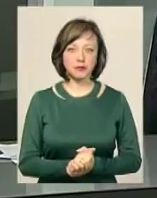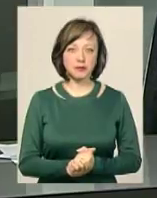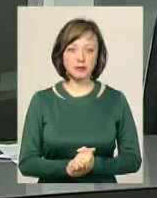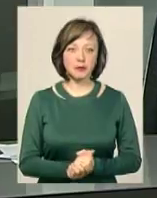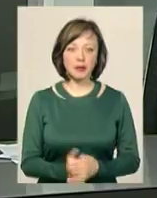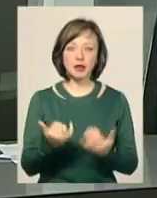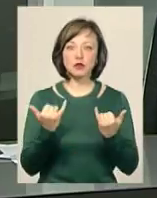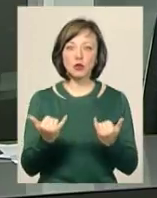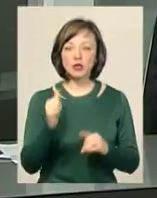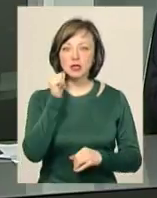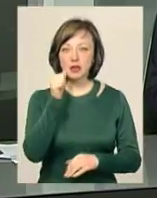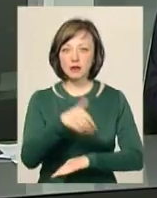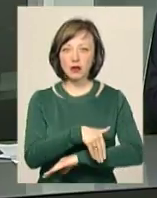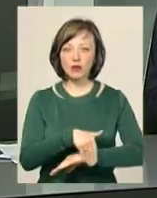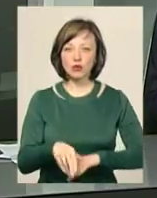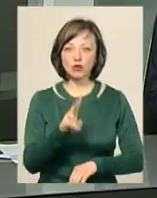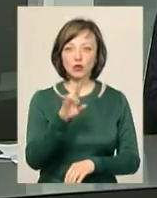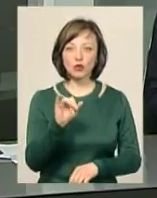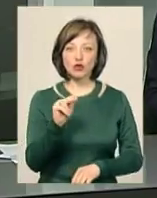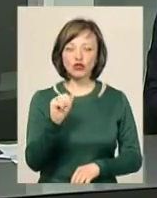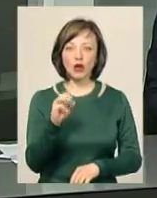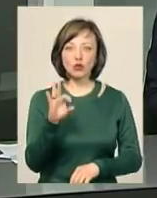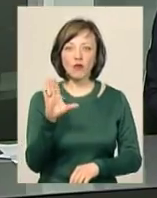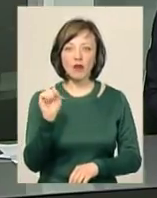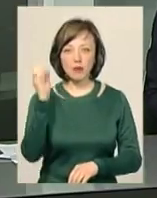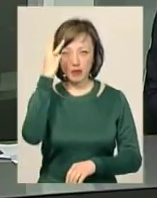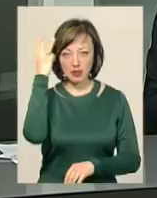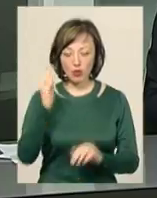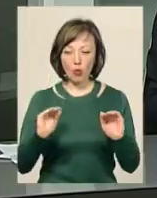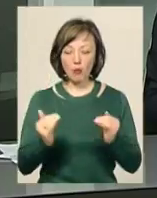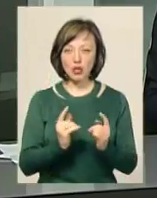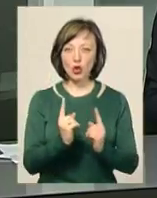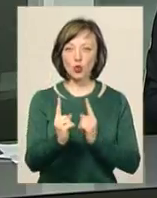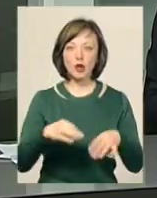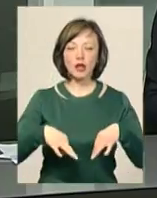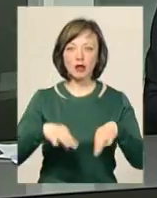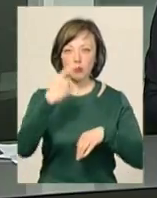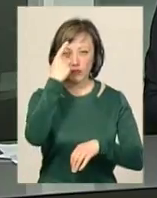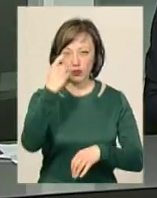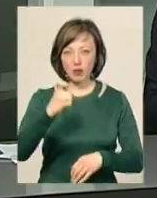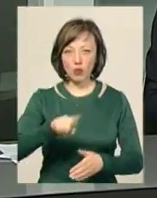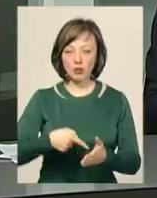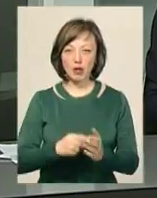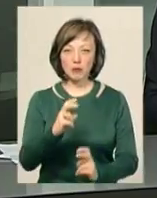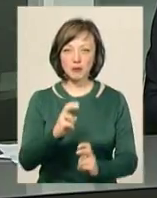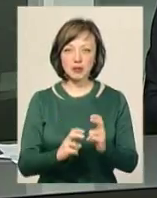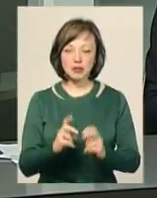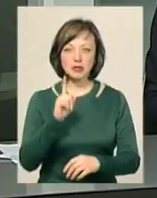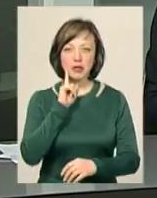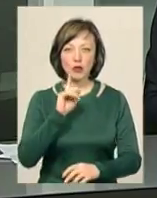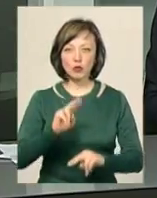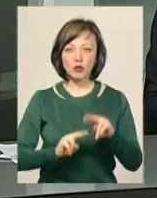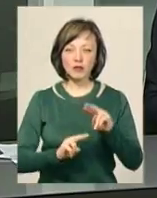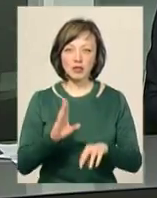Сьогодні і завтра на вулиці Курчатова у Хмельницькому обмежать рух транспорту. Про це повідомляє комунальне підприємство із зеленого